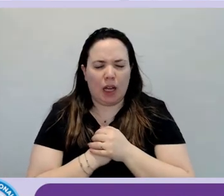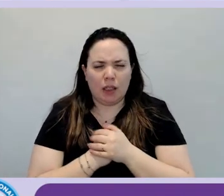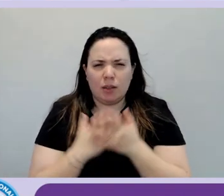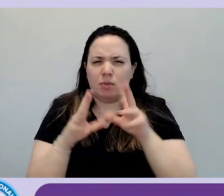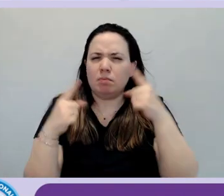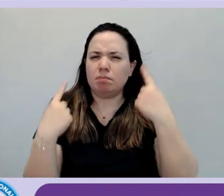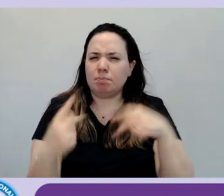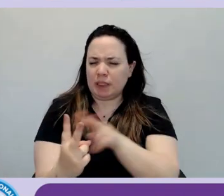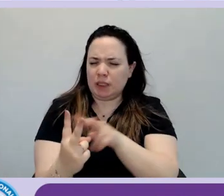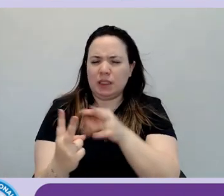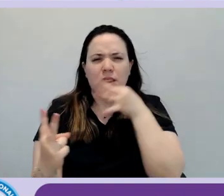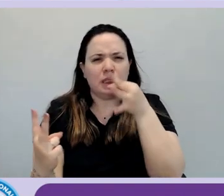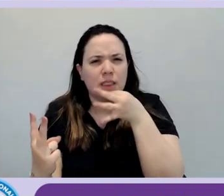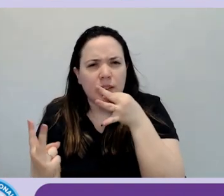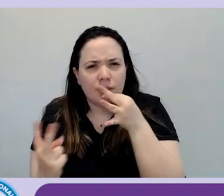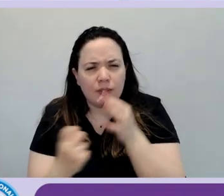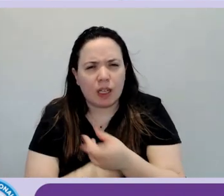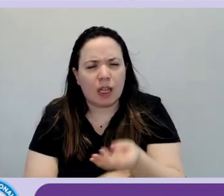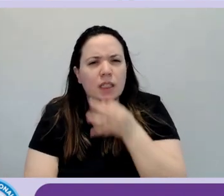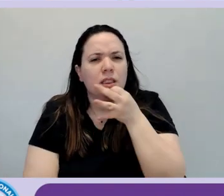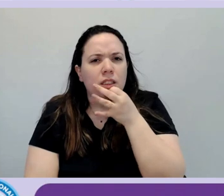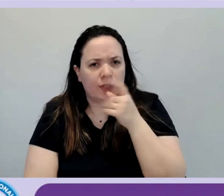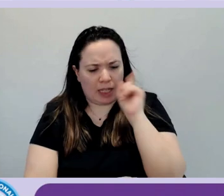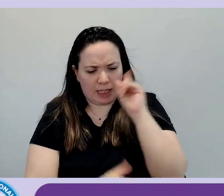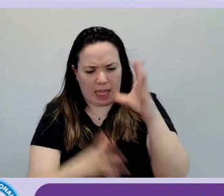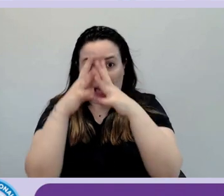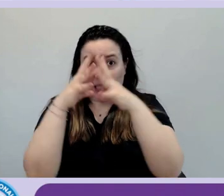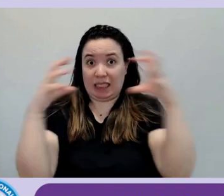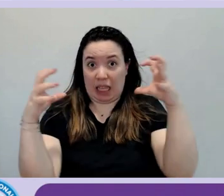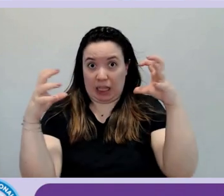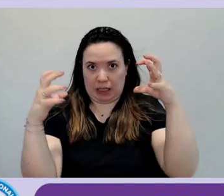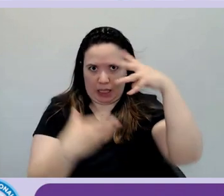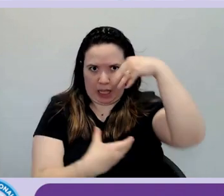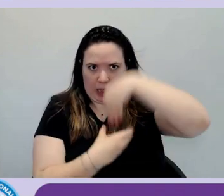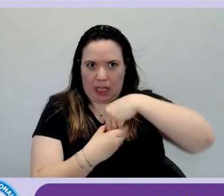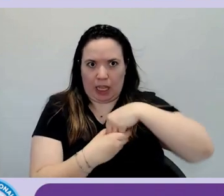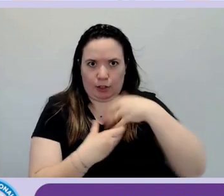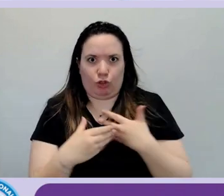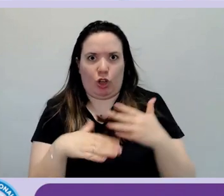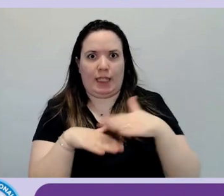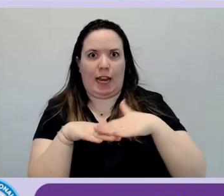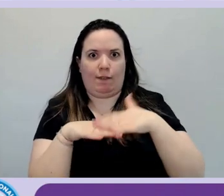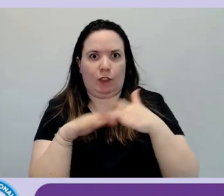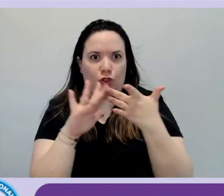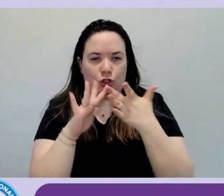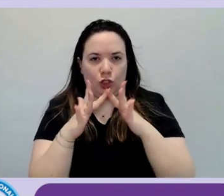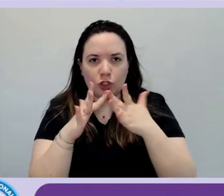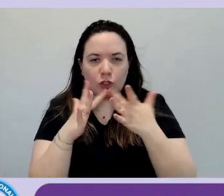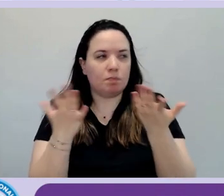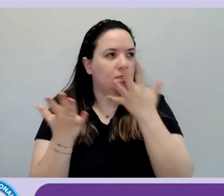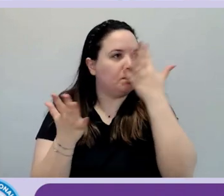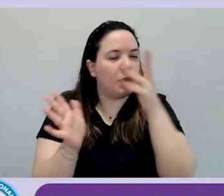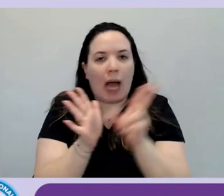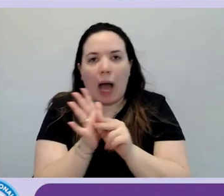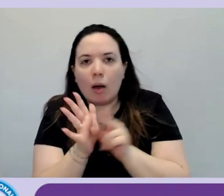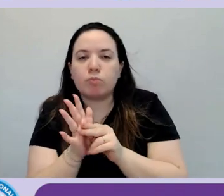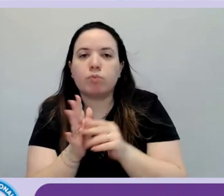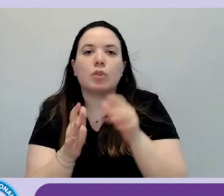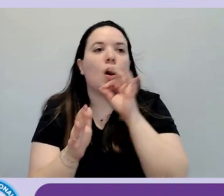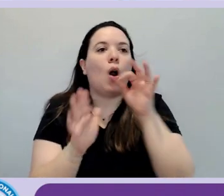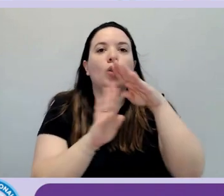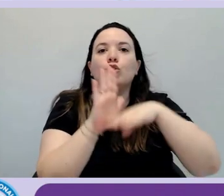abbiamo dei servizi digitali interni all'azienda quindi rivolti al personale interno applicativi, software